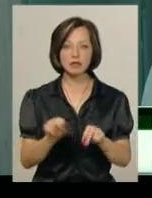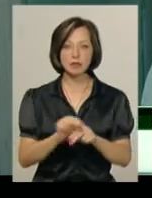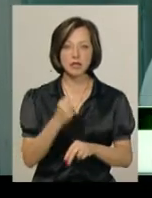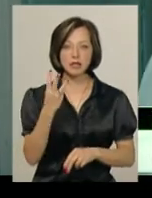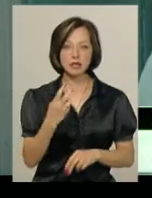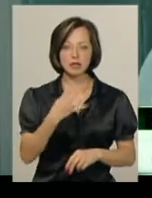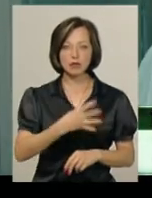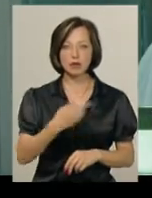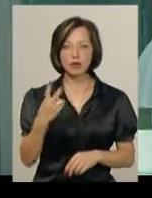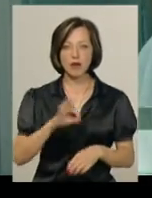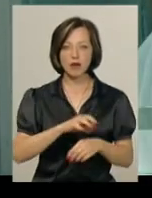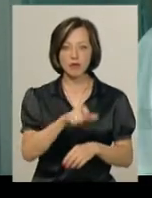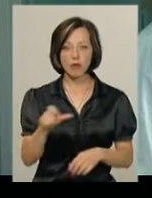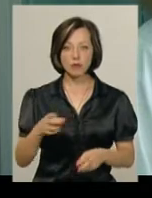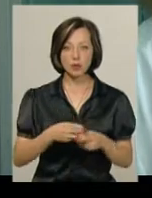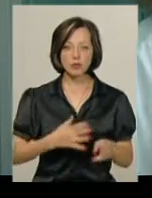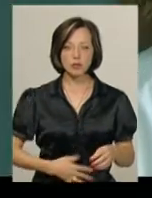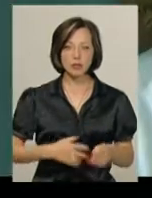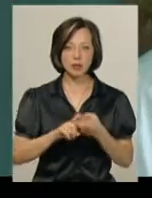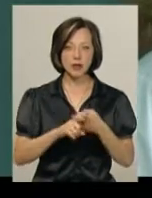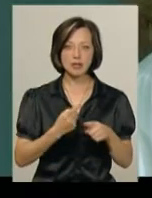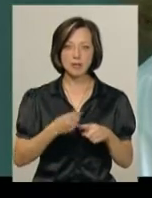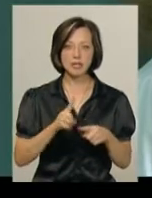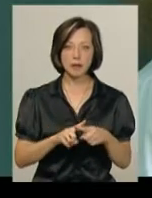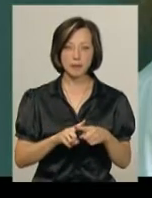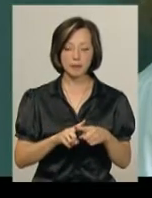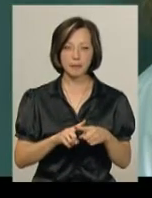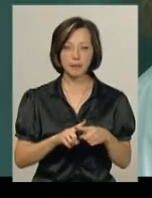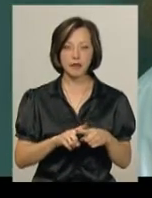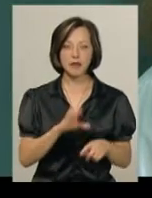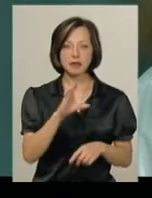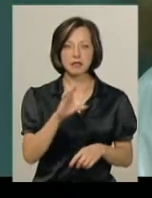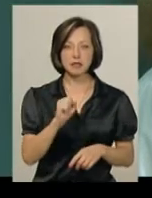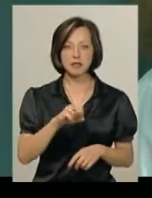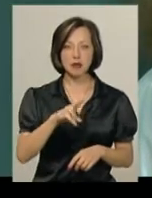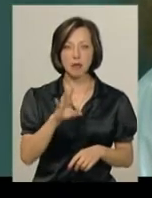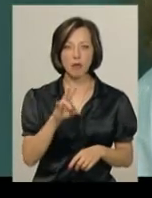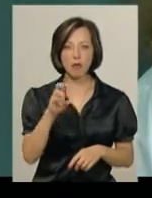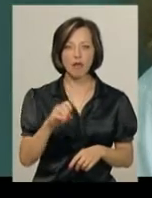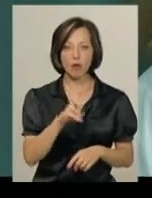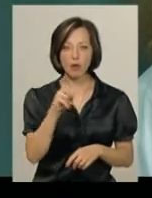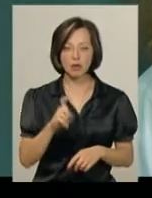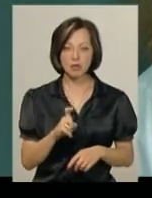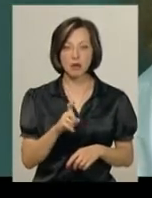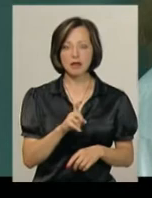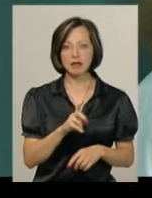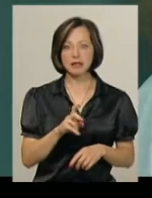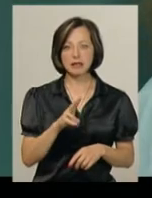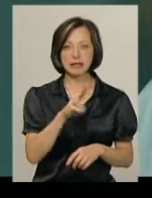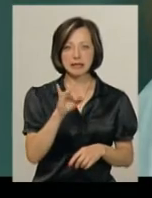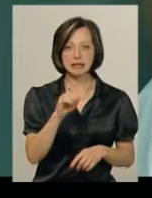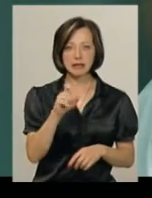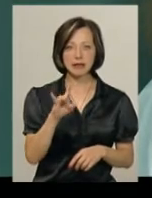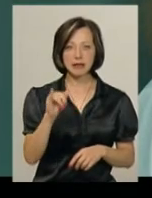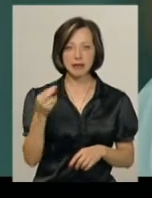342 хворих з гострими кишковими інфекціями. Це сальмонеллоз, дизентерія, ботулізм, гострі